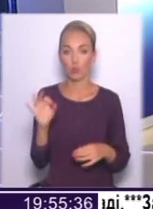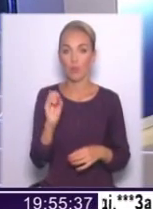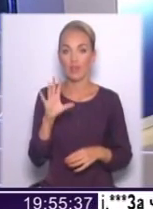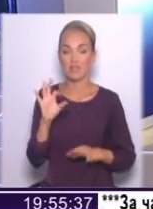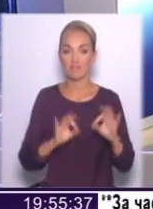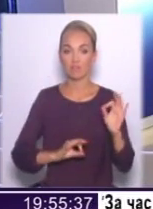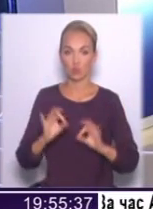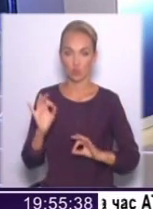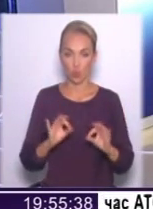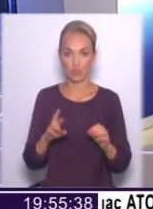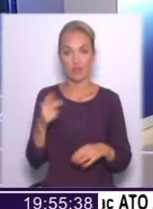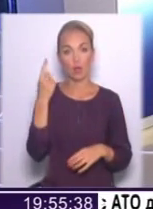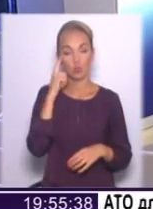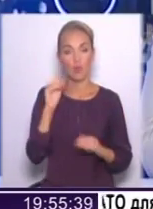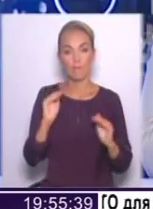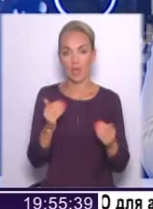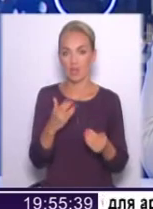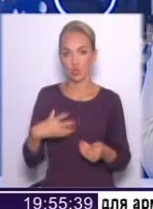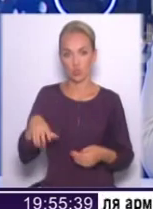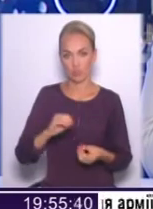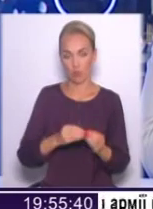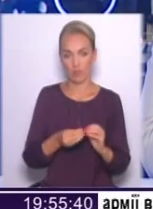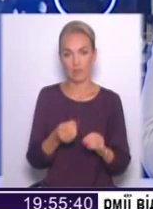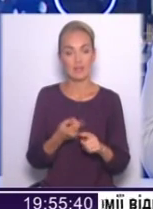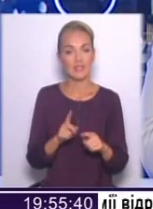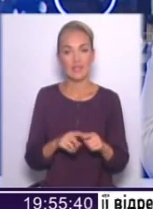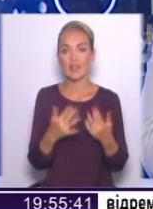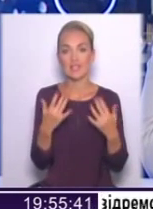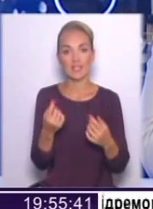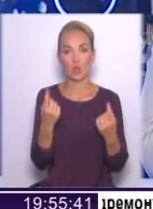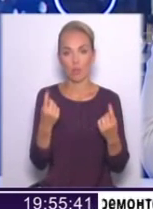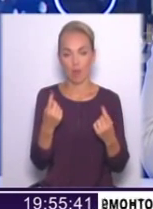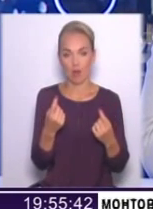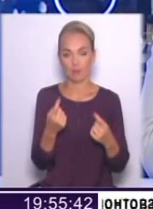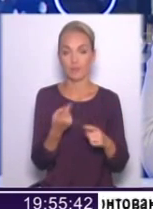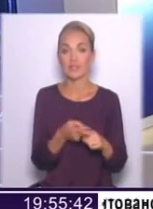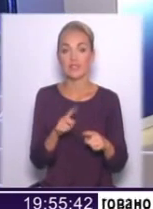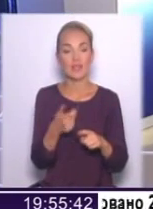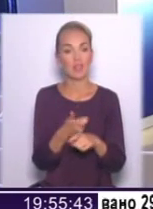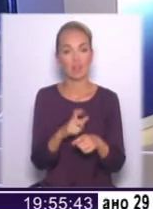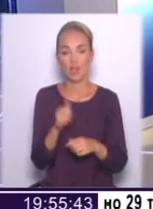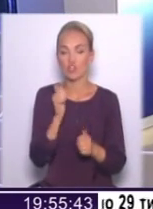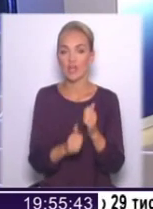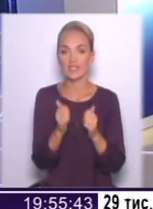відсотків, я думаю, що це менше з усіх проблем. Це не настільки глобальна проблема, як... Це найчастіше дзвінки, повірте.